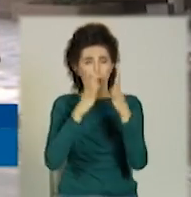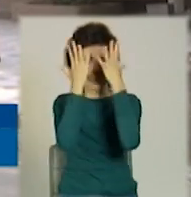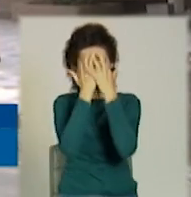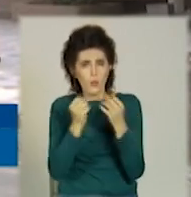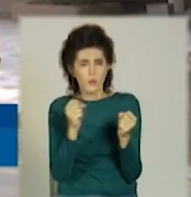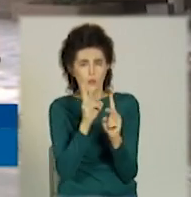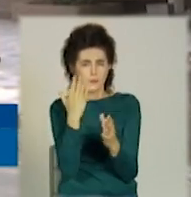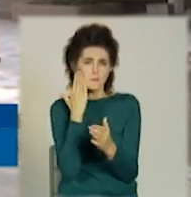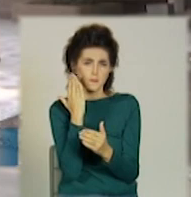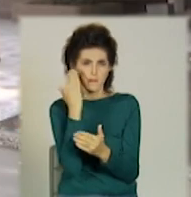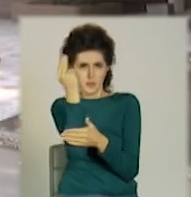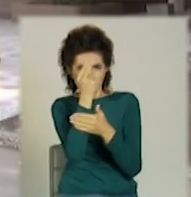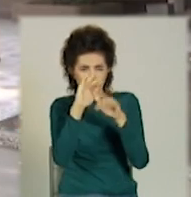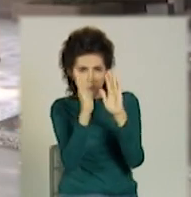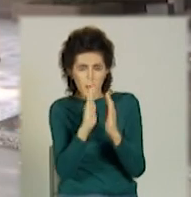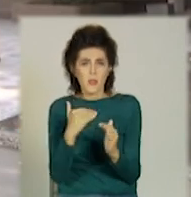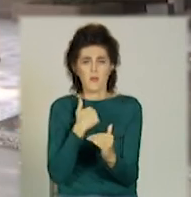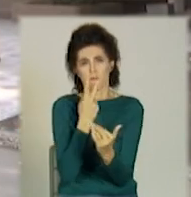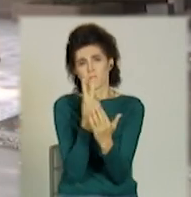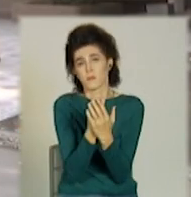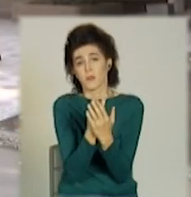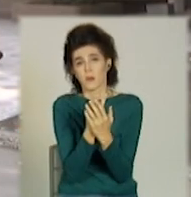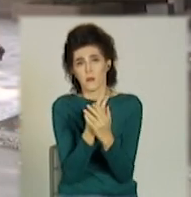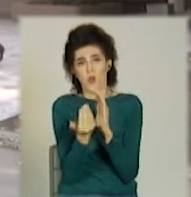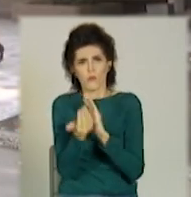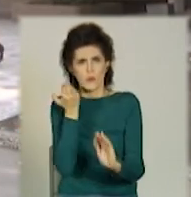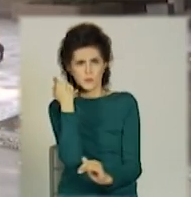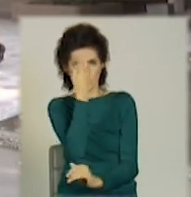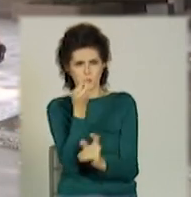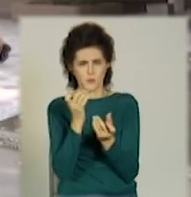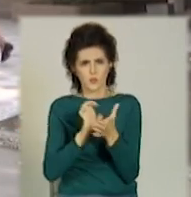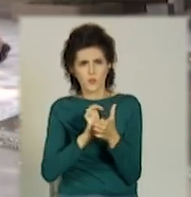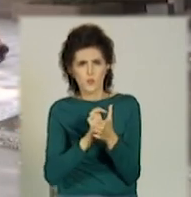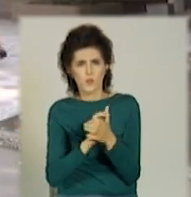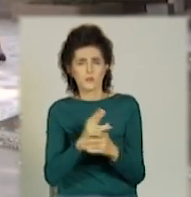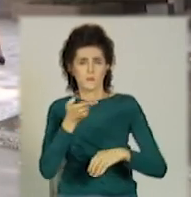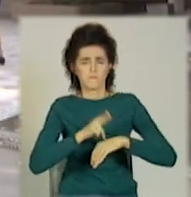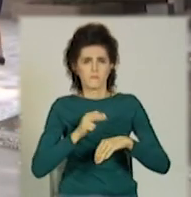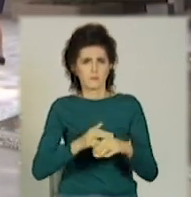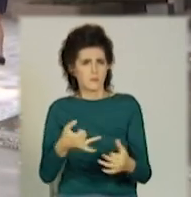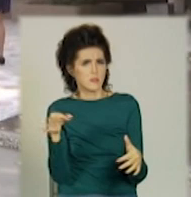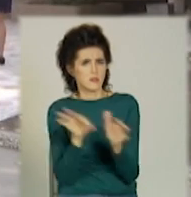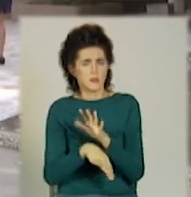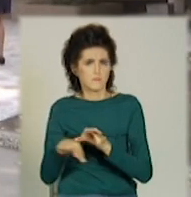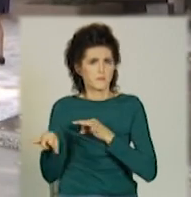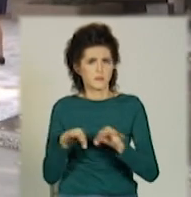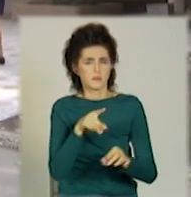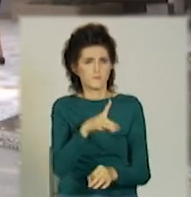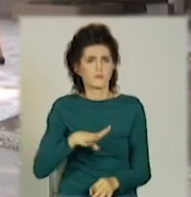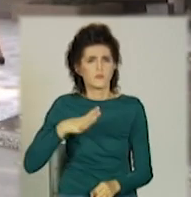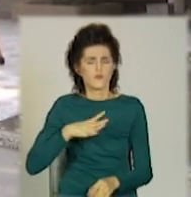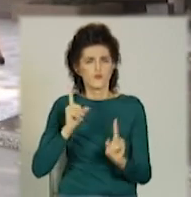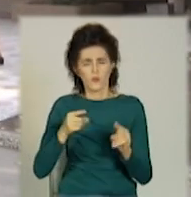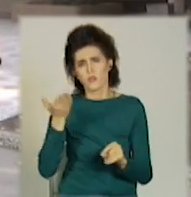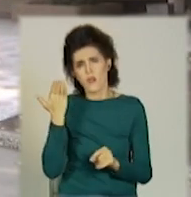по силуету, по окремим прикметам, впізнали вже, скажімо так, раніше знайому особу, яка притягувалась до кримінальної відповідальності.